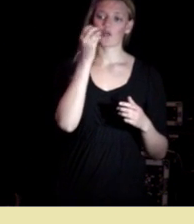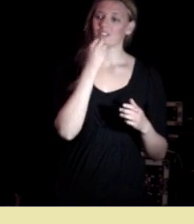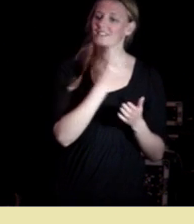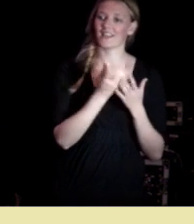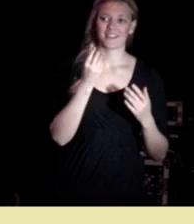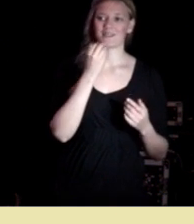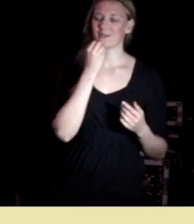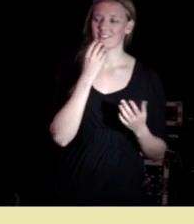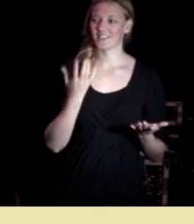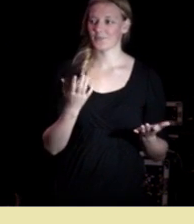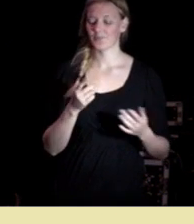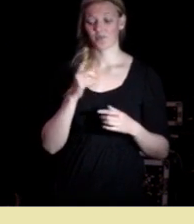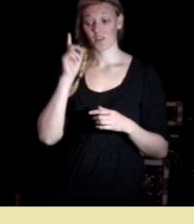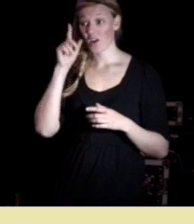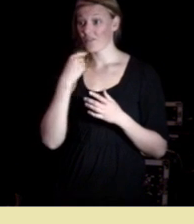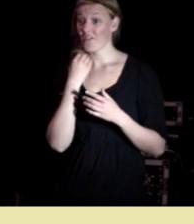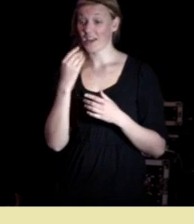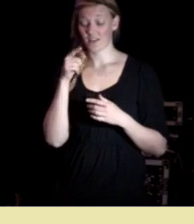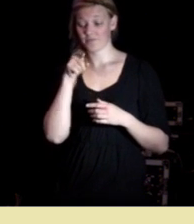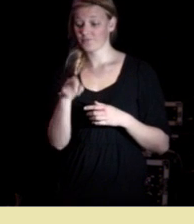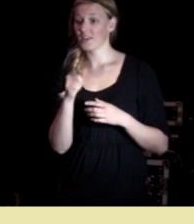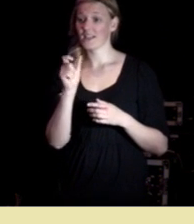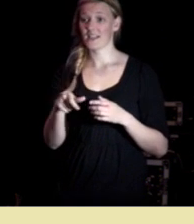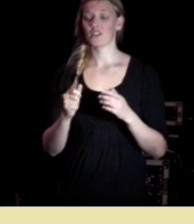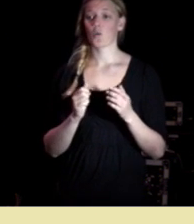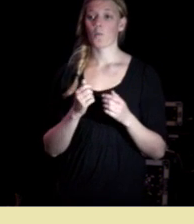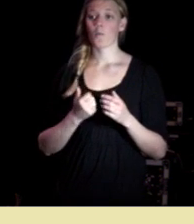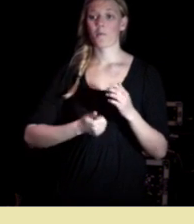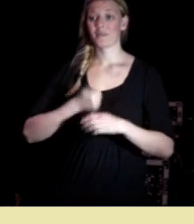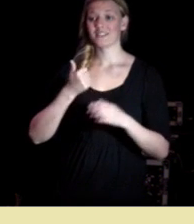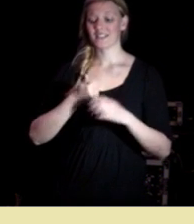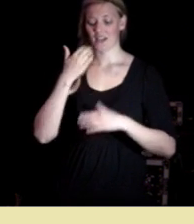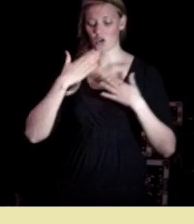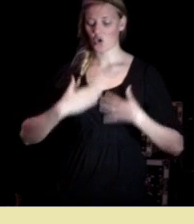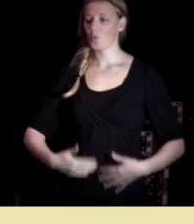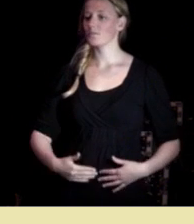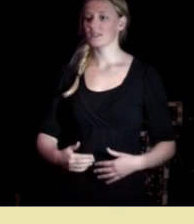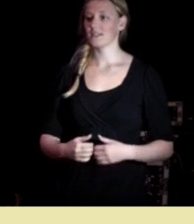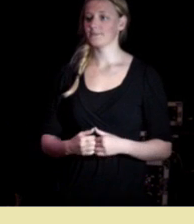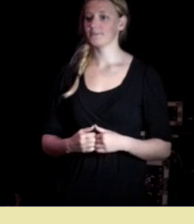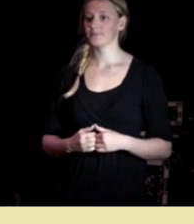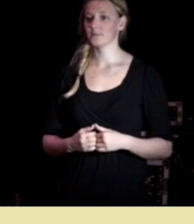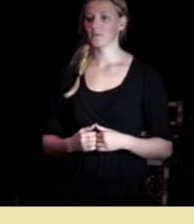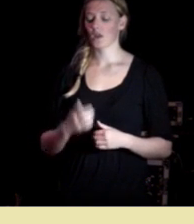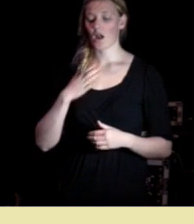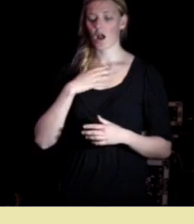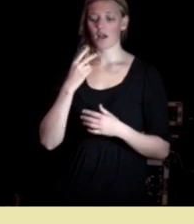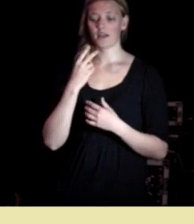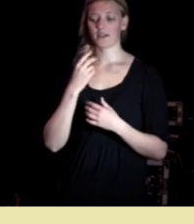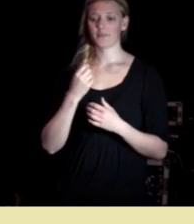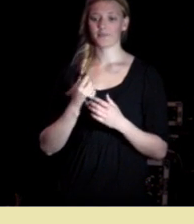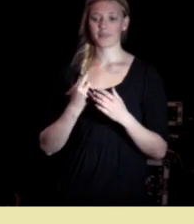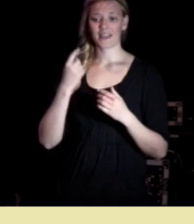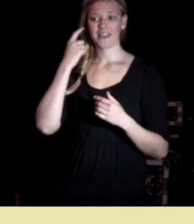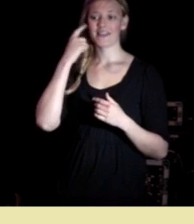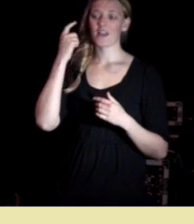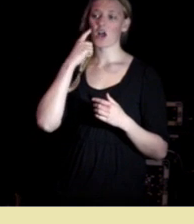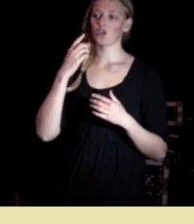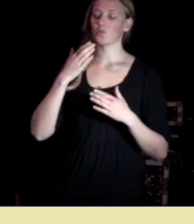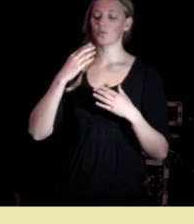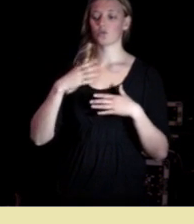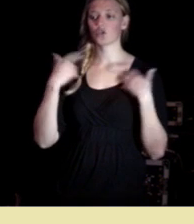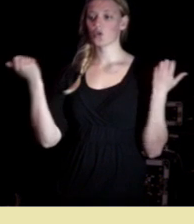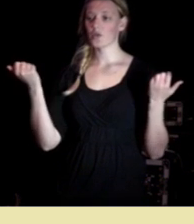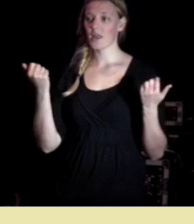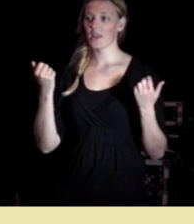hun er kanskje en av de nettopp som i dag presterer på kroppslig arena har idealer om sunnhet om slankhet